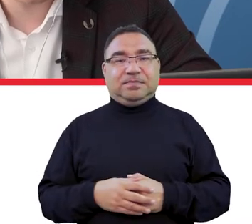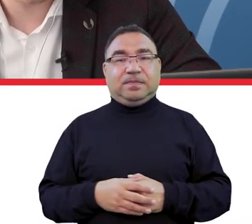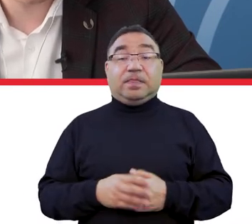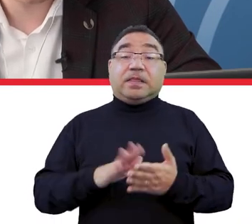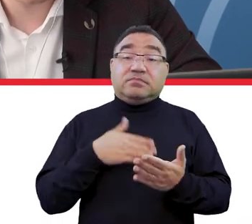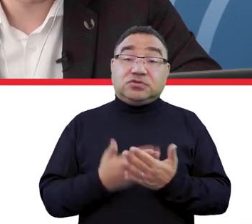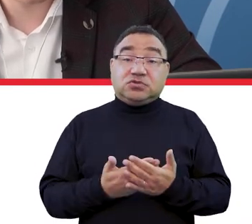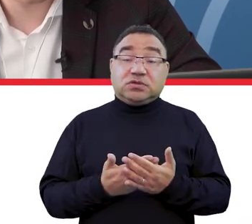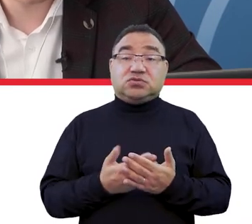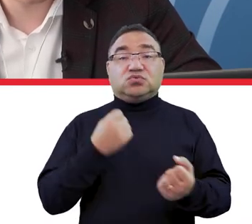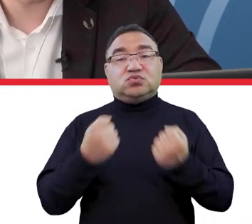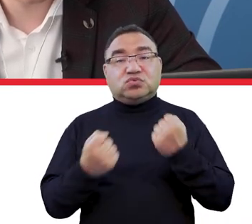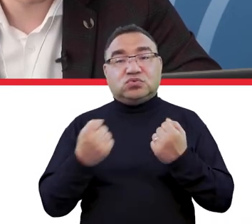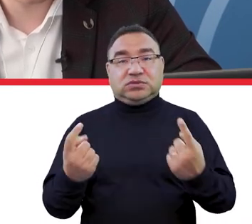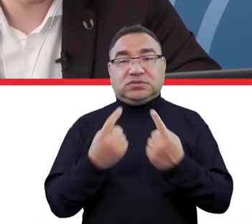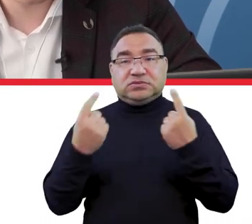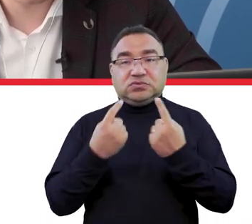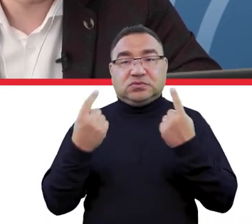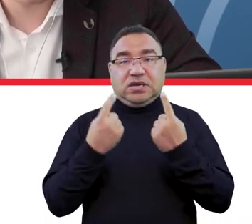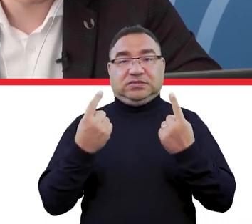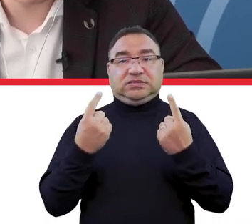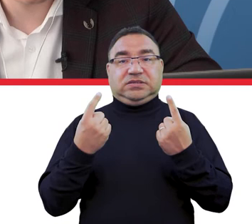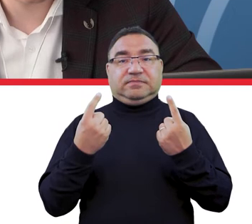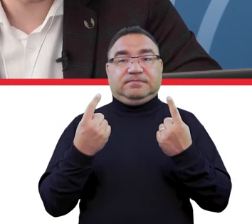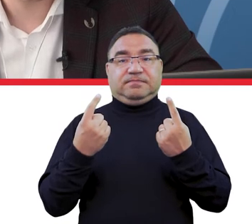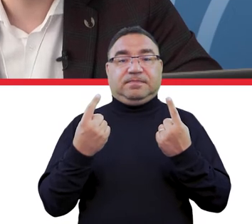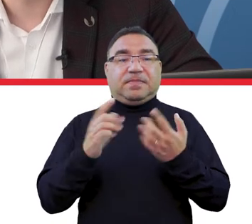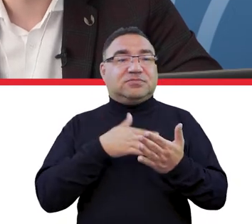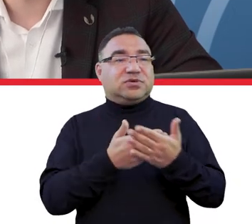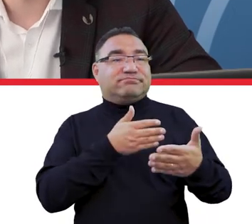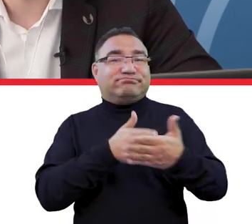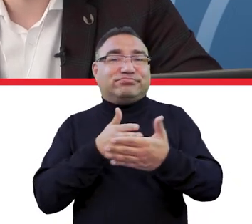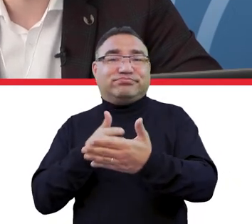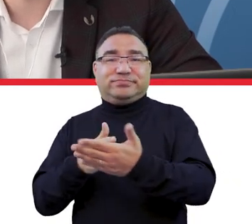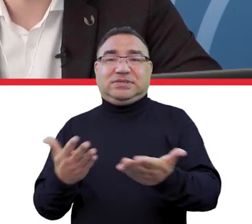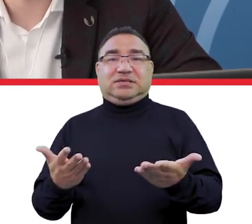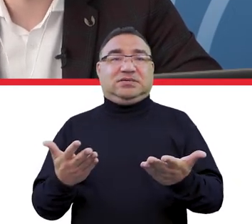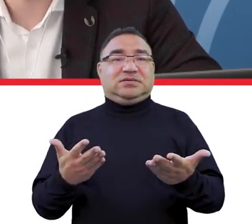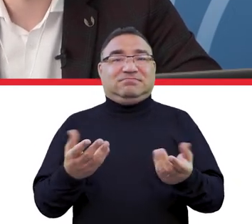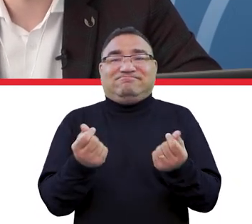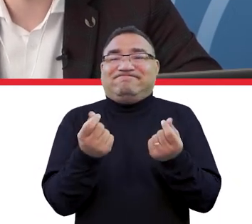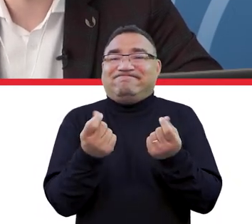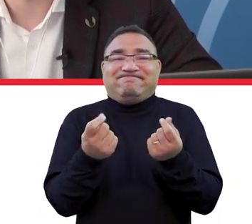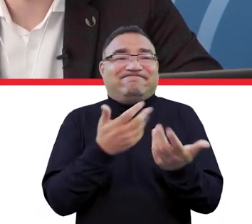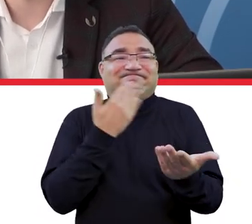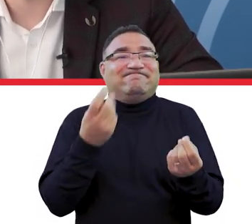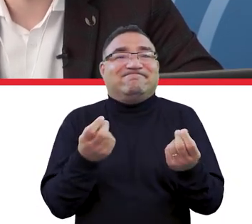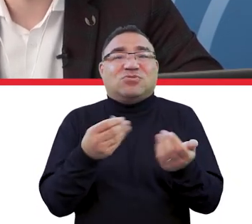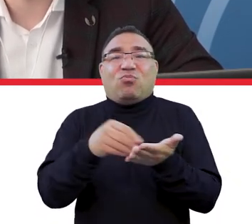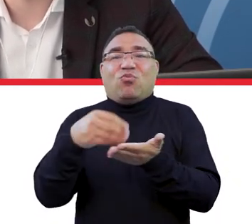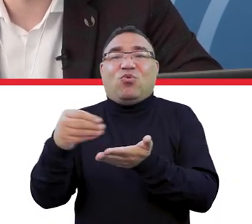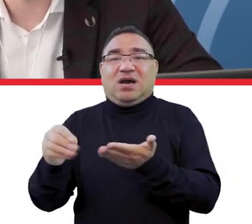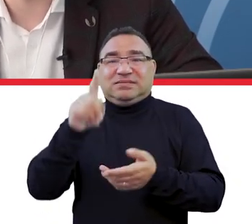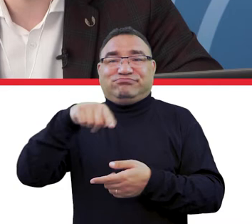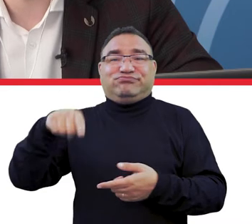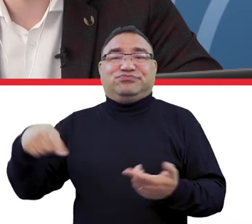jeżeli jest trudna sytuacja i tutaj te bariery są właśnie takie ekonomiczne, jeśli chodzi o opłaty,